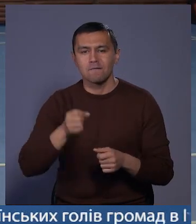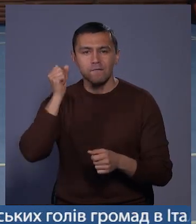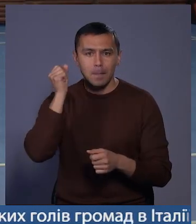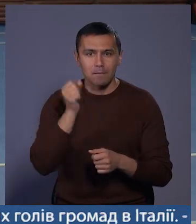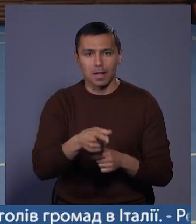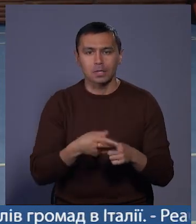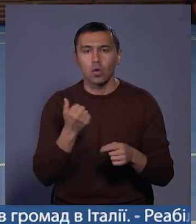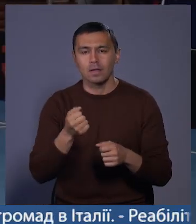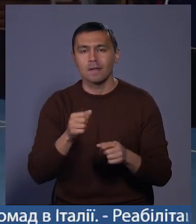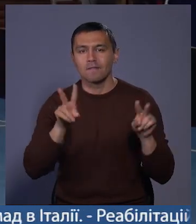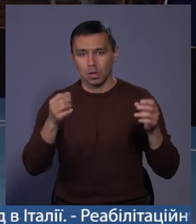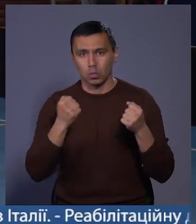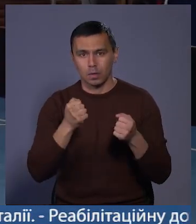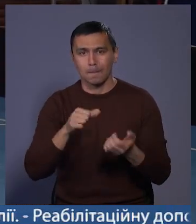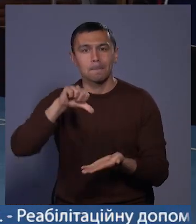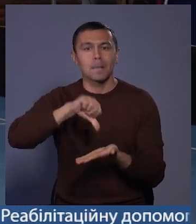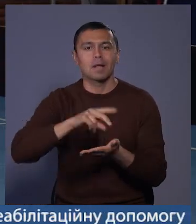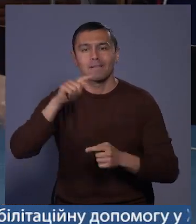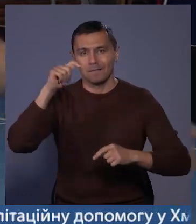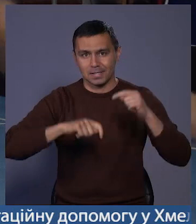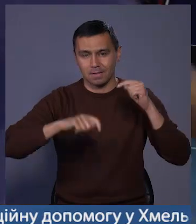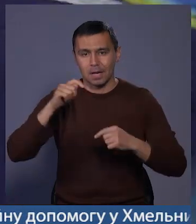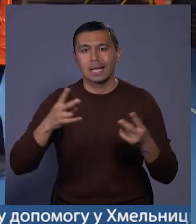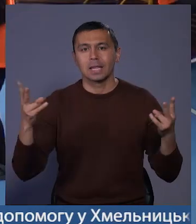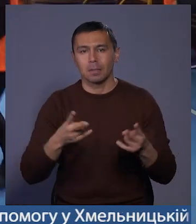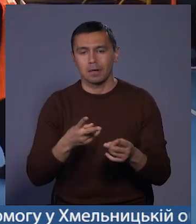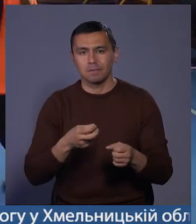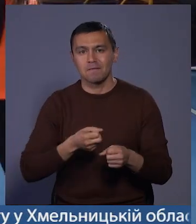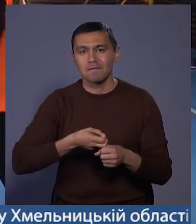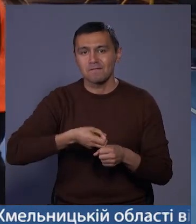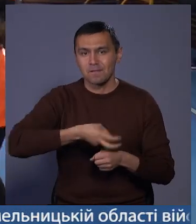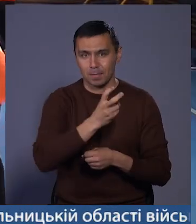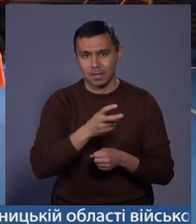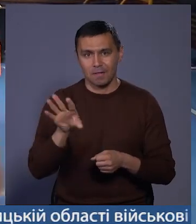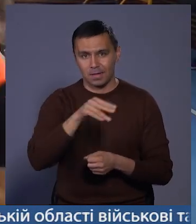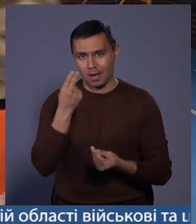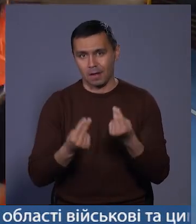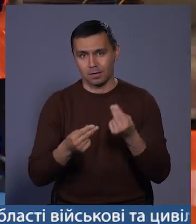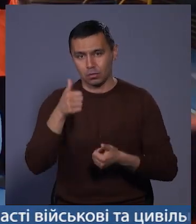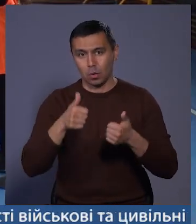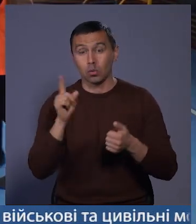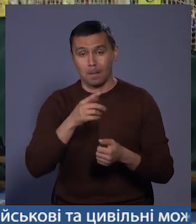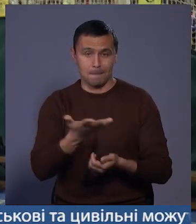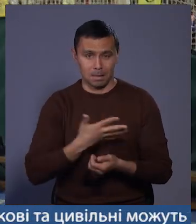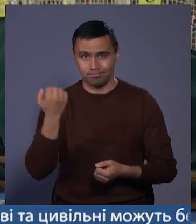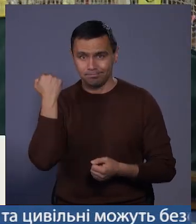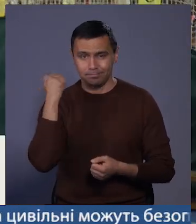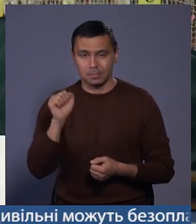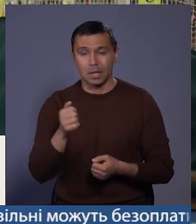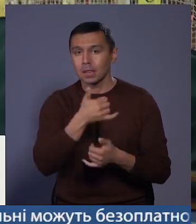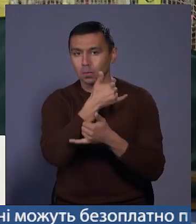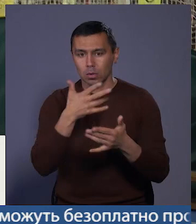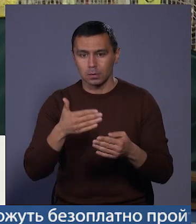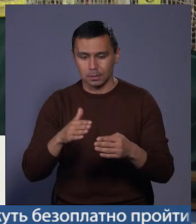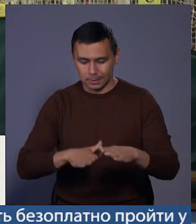іще один вид спорту, представлений на фестивалі. «Треба вибити всіх гравців суперника, і тоді ви перемагаєте. Не можна